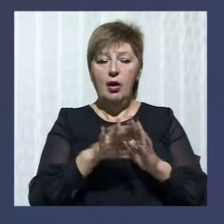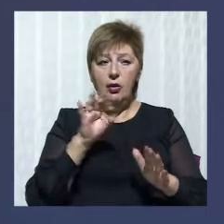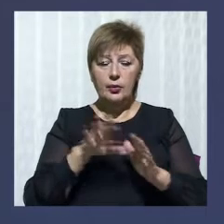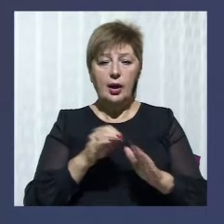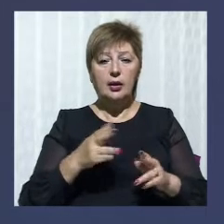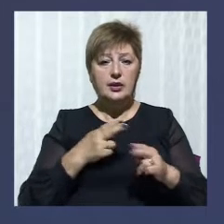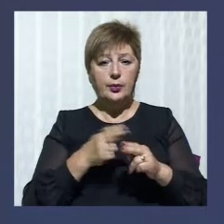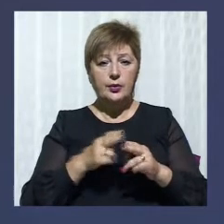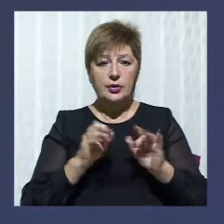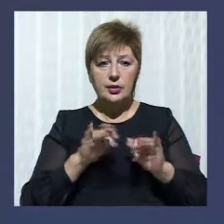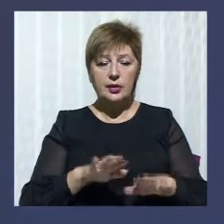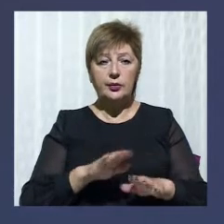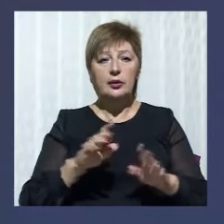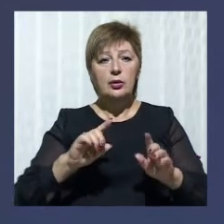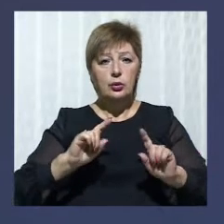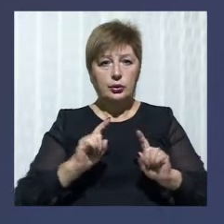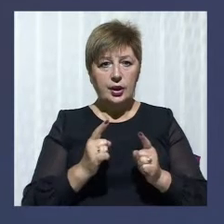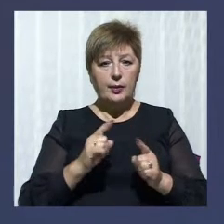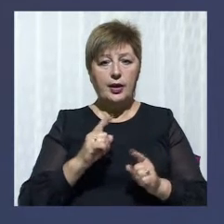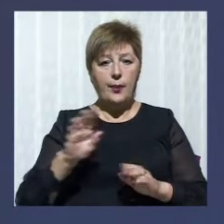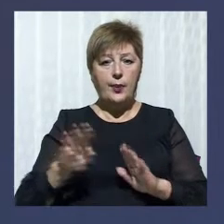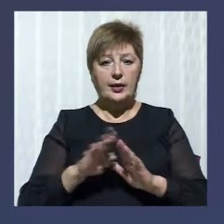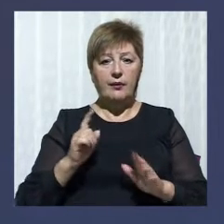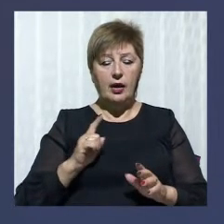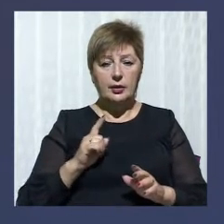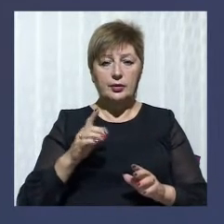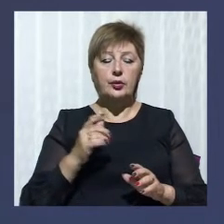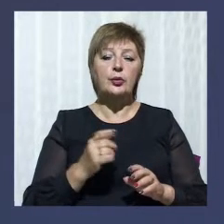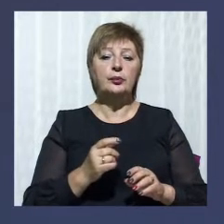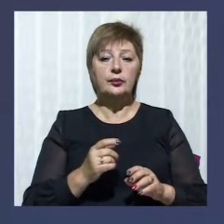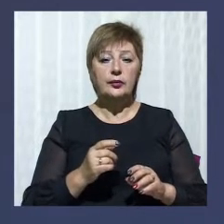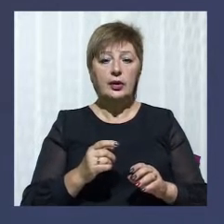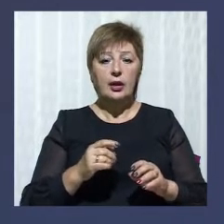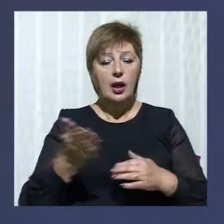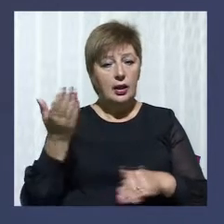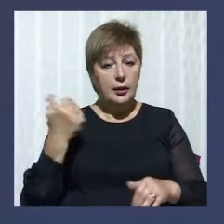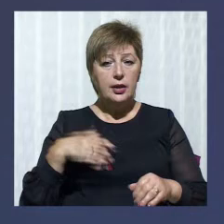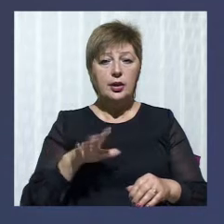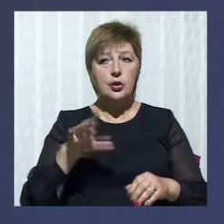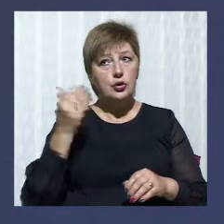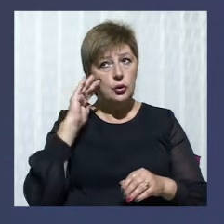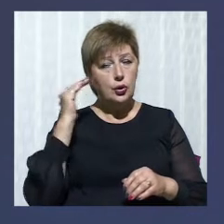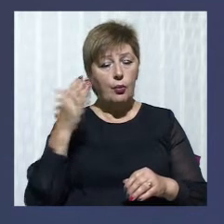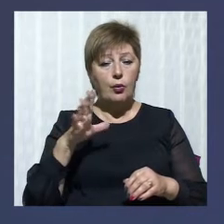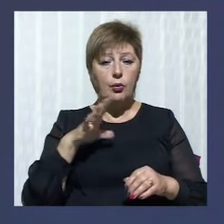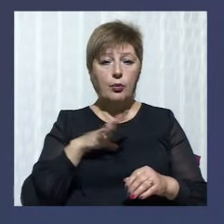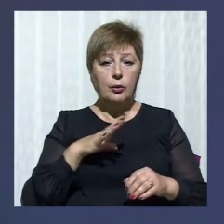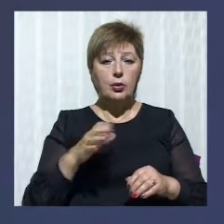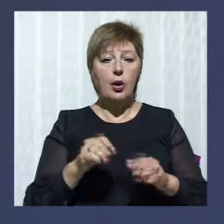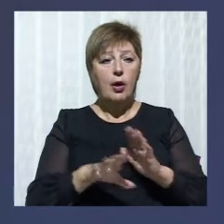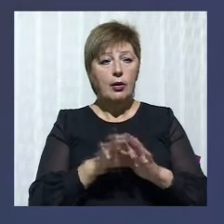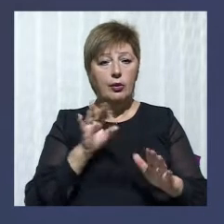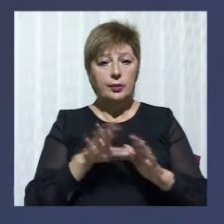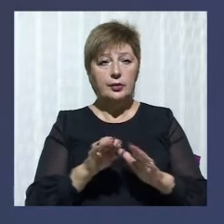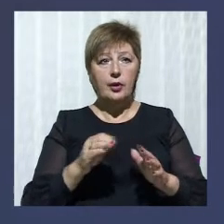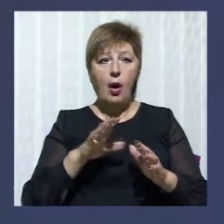під вартою. Про це повідомила Олександра Сараєва, речниця прокуратури області. Раніше йому було обрано запобіжний захід у вигляді